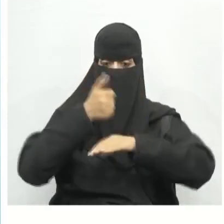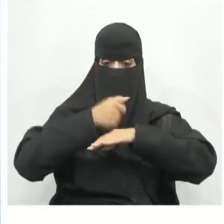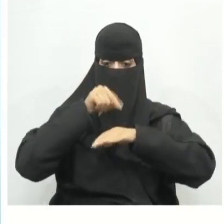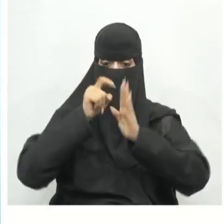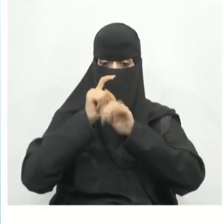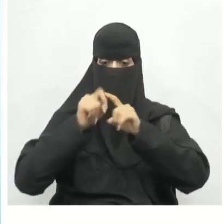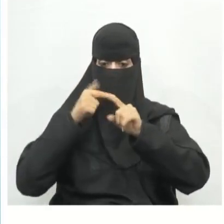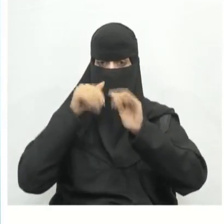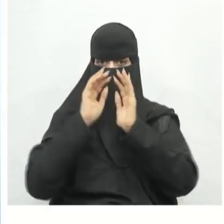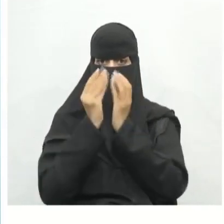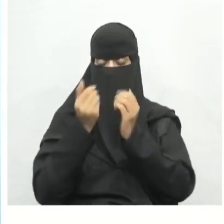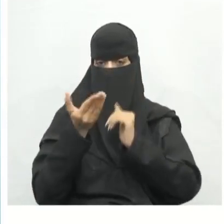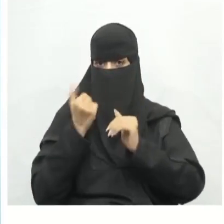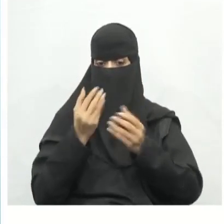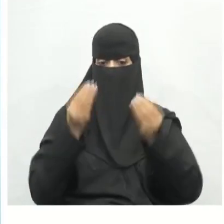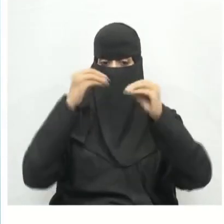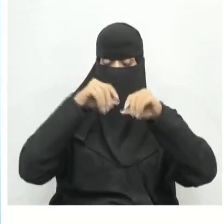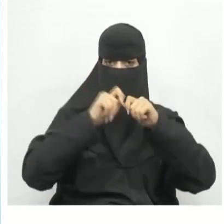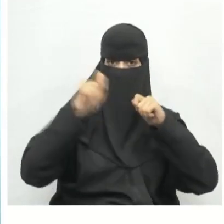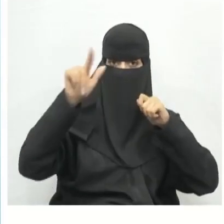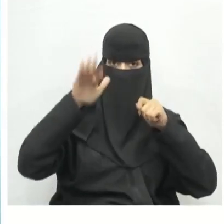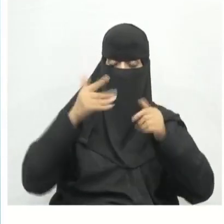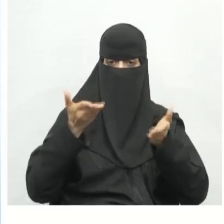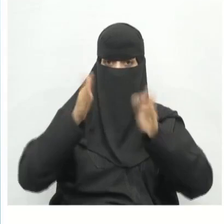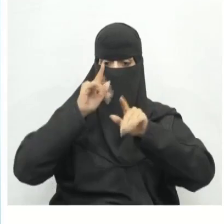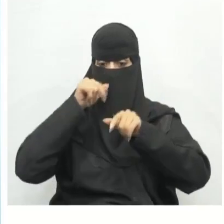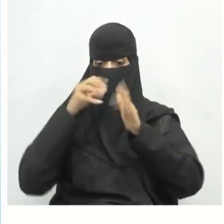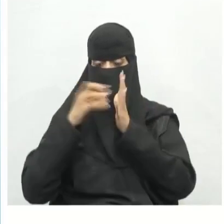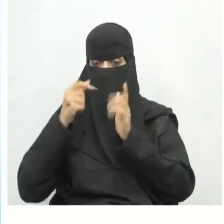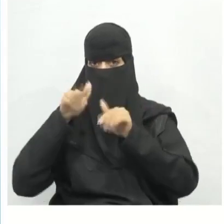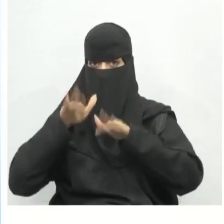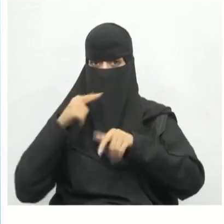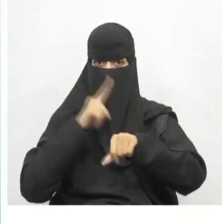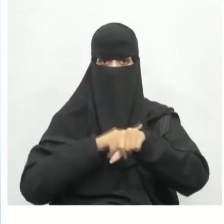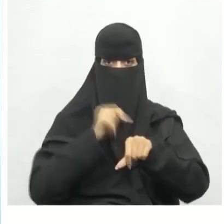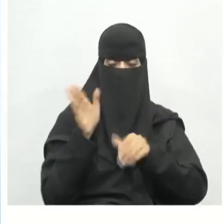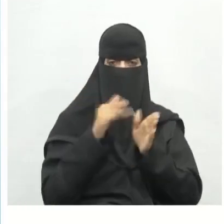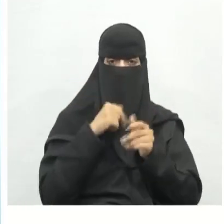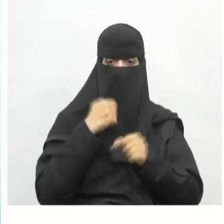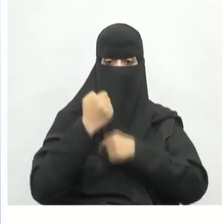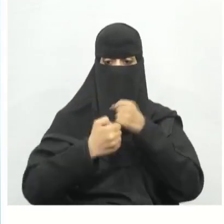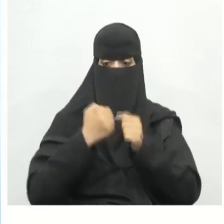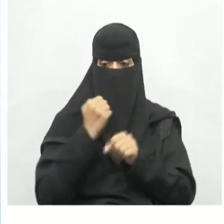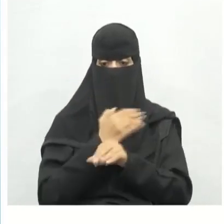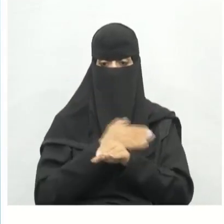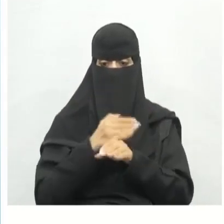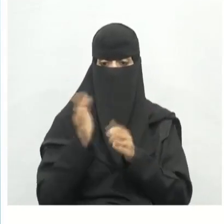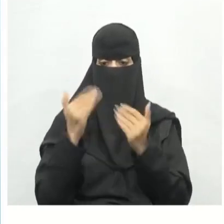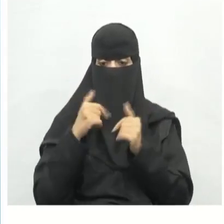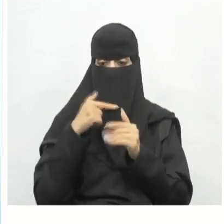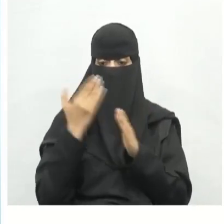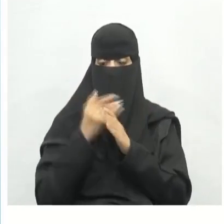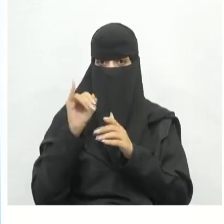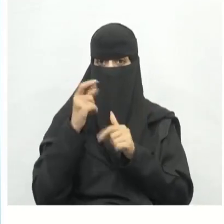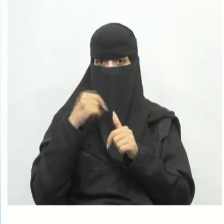ونسب الشكل قبل إضافة البعد الإضافة للنموذج مما يوفر الوقت والجهد لأنه من